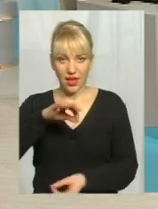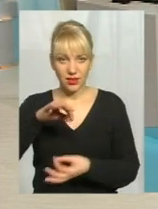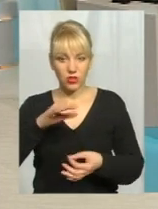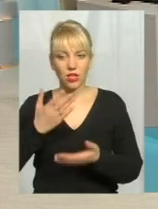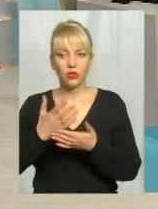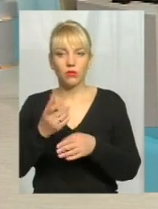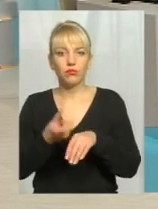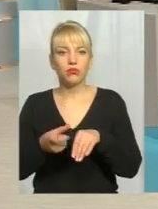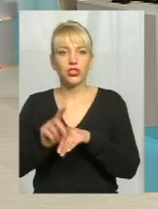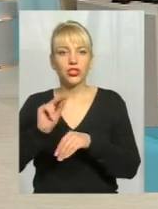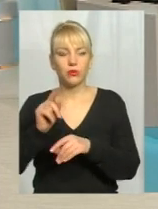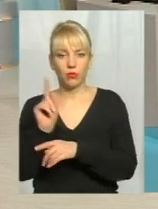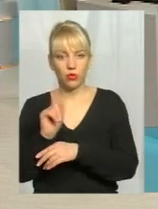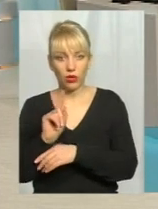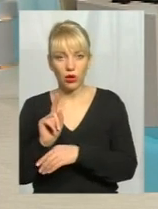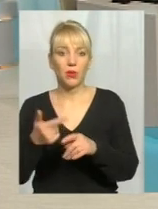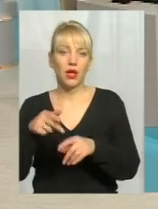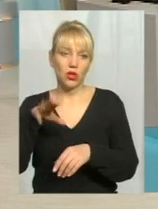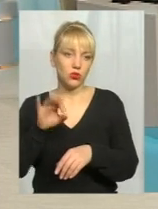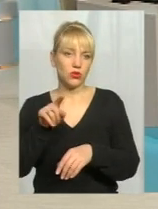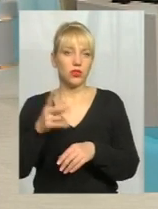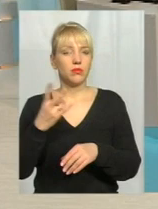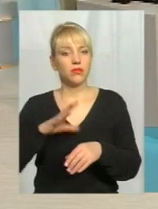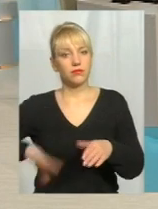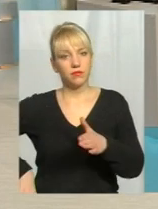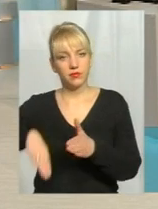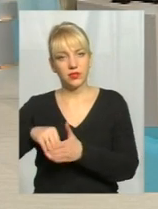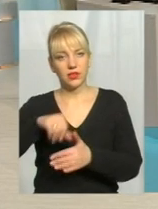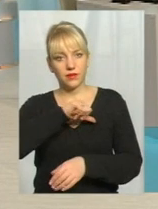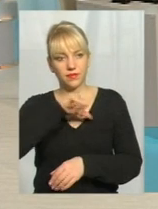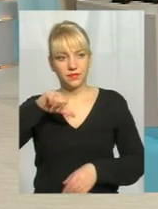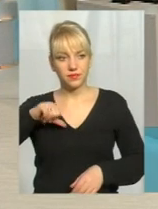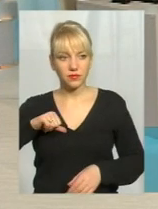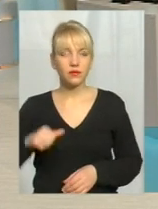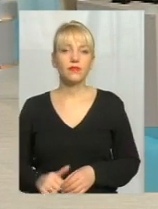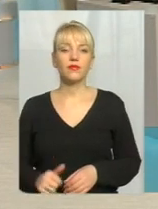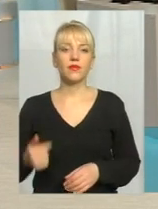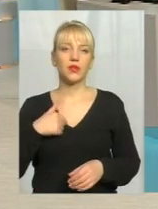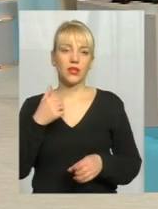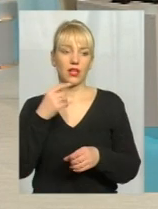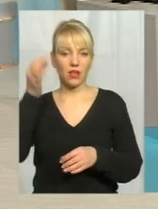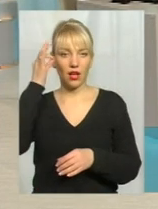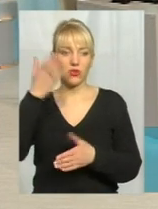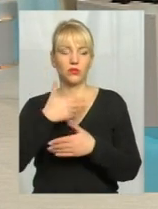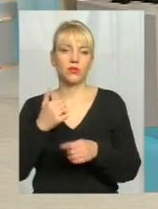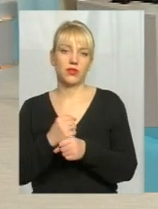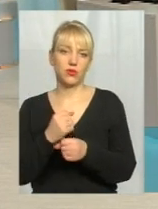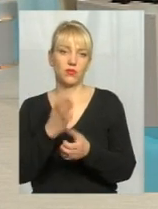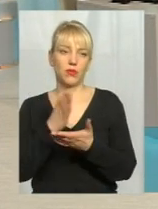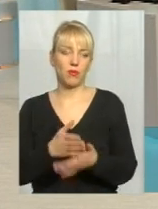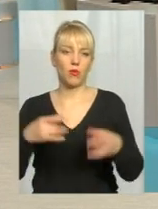нервоносіїв, то ту частину треба оплачувати. Як я нагадую, шановні глядачі, ми працюємо в прямому ефірі.